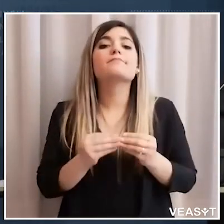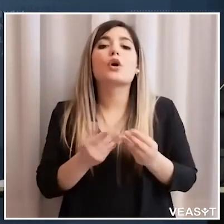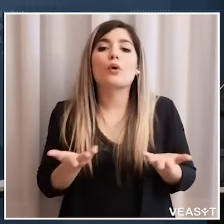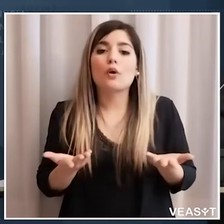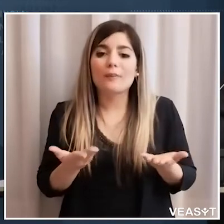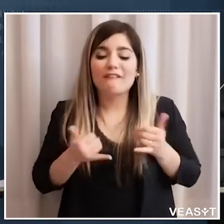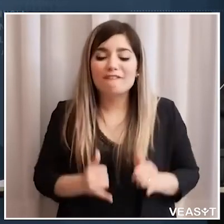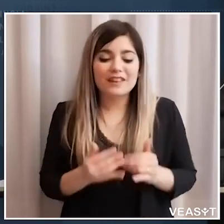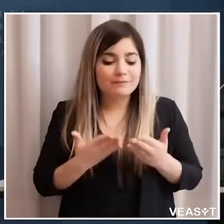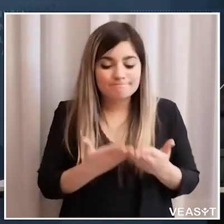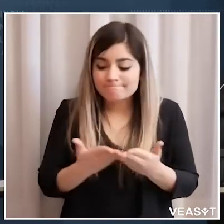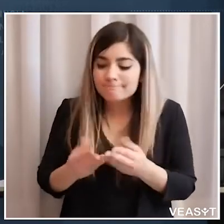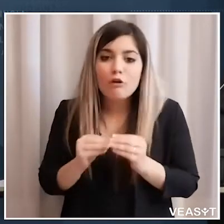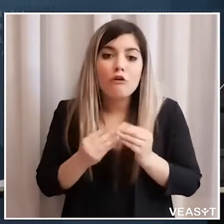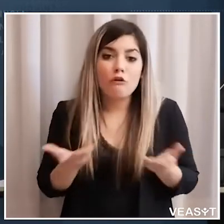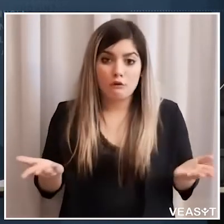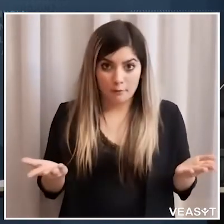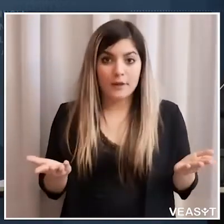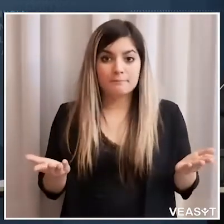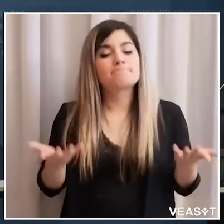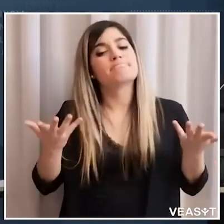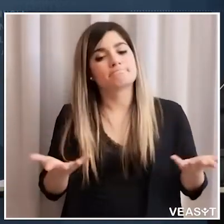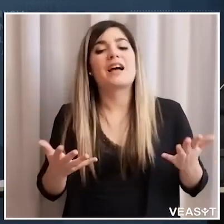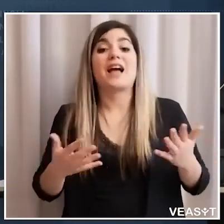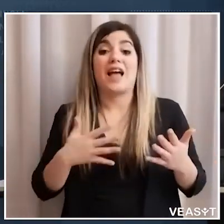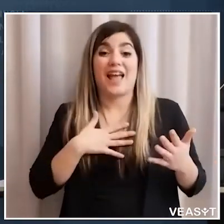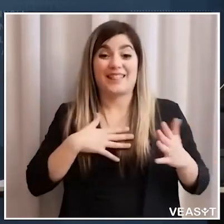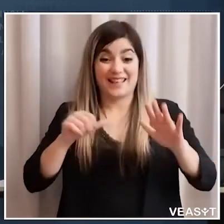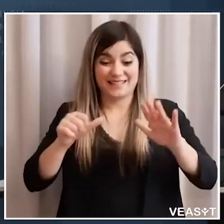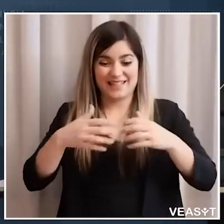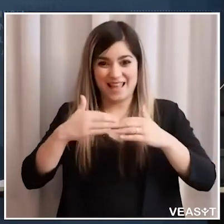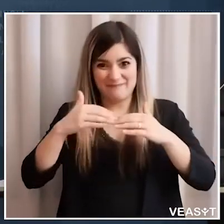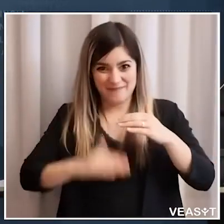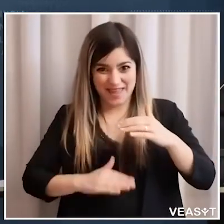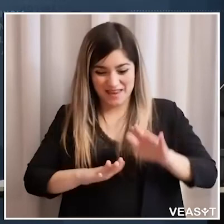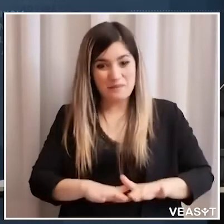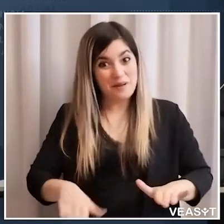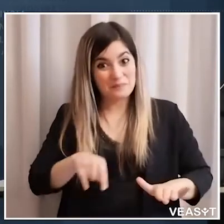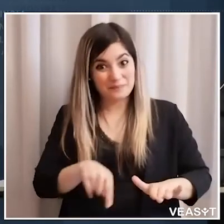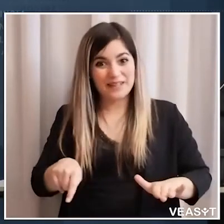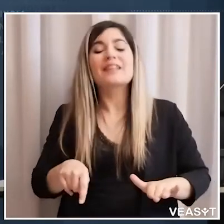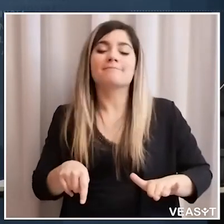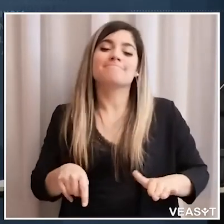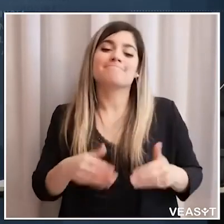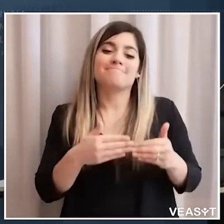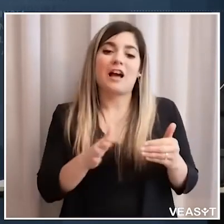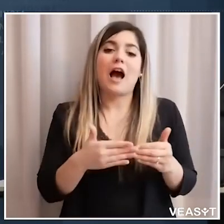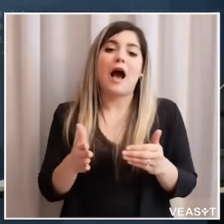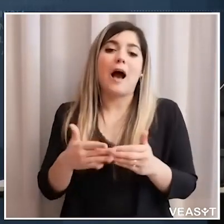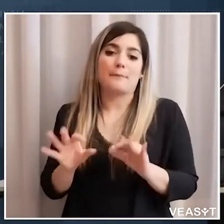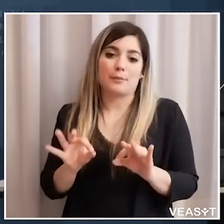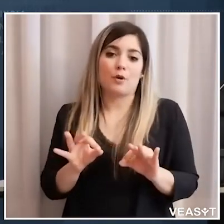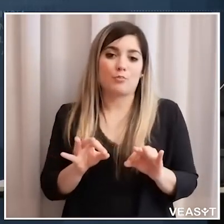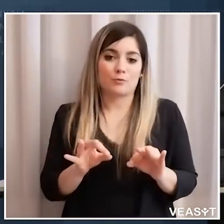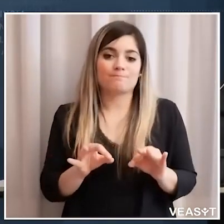come seguire i figli e quindi per quanto riguarda i ragazzi sotto i sei anni appunto apriremo delle